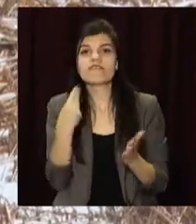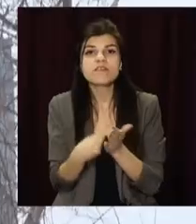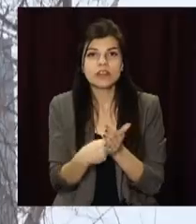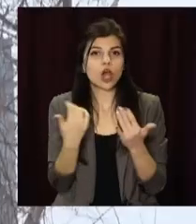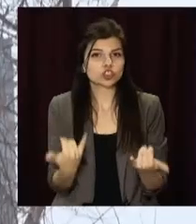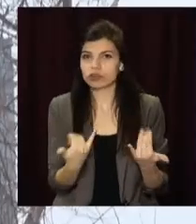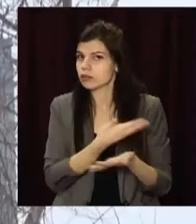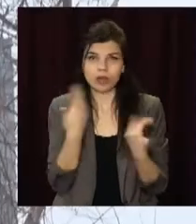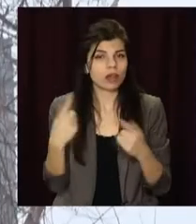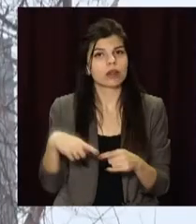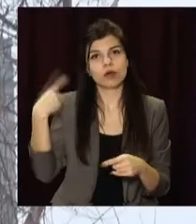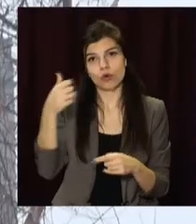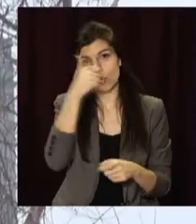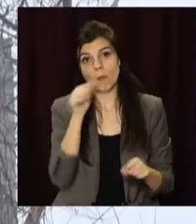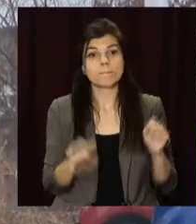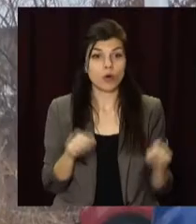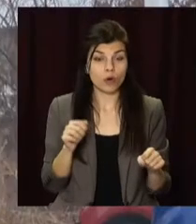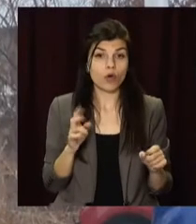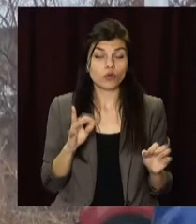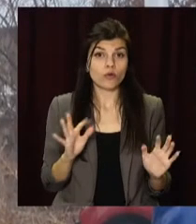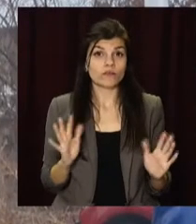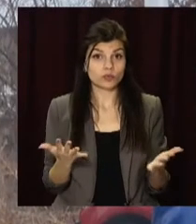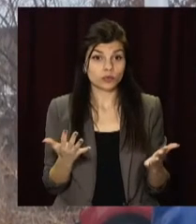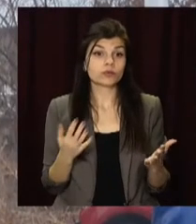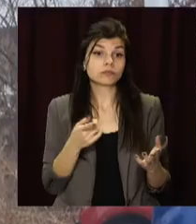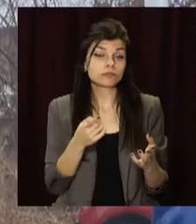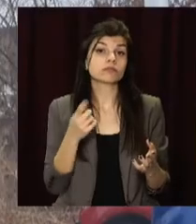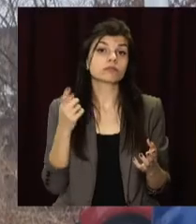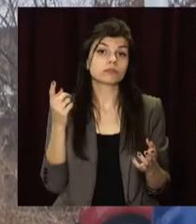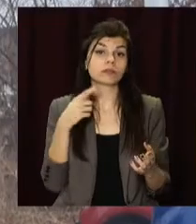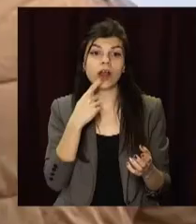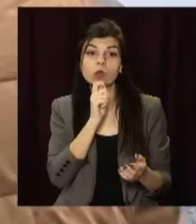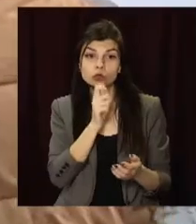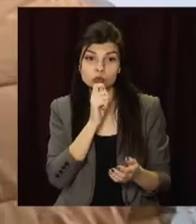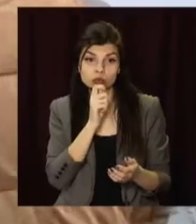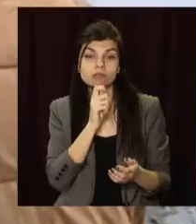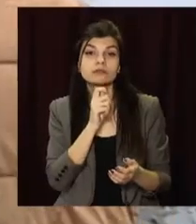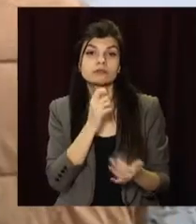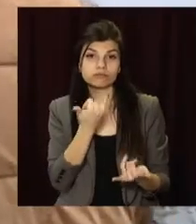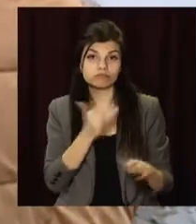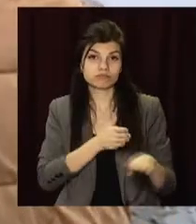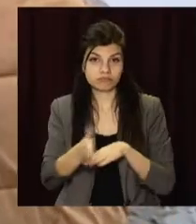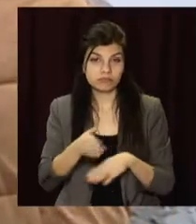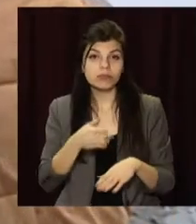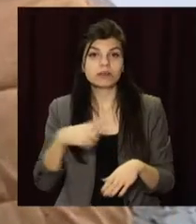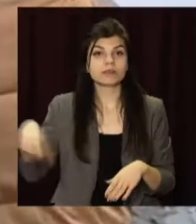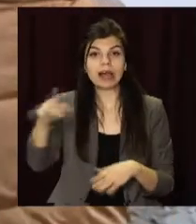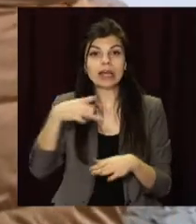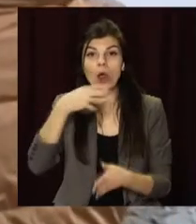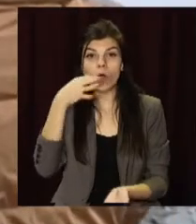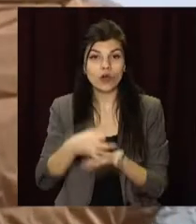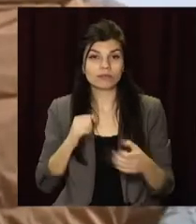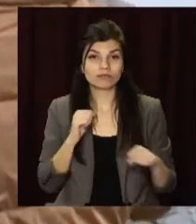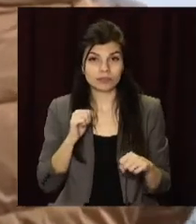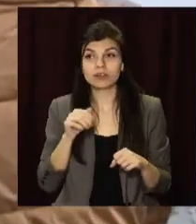рік. Але світло в кінці тунелю, схоже, з'явилося. У всякому разі, так запевнив журналістів очільник адміністрації Андера Йону.